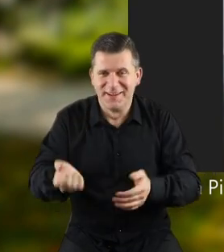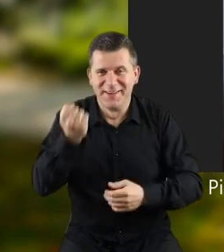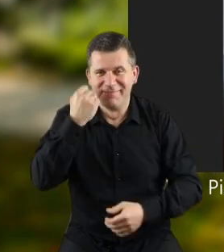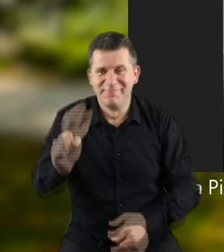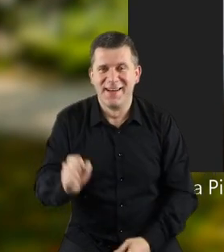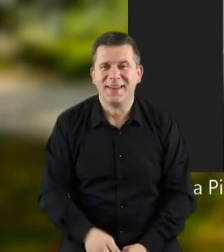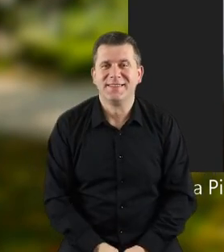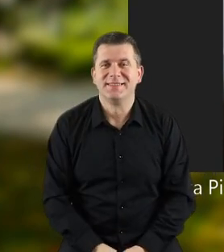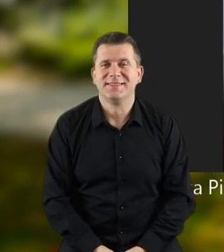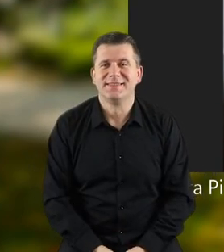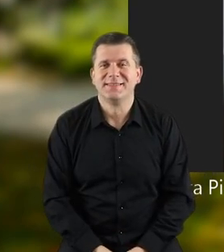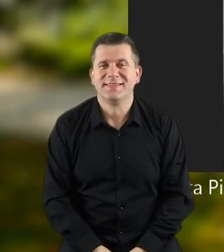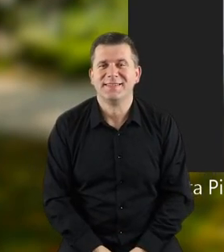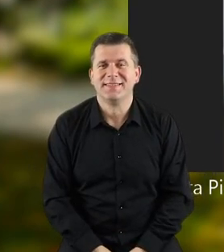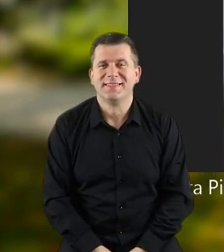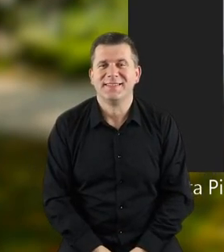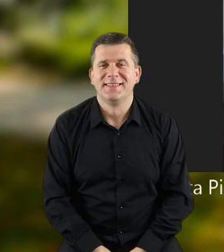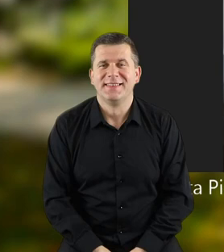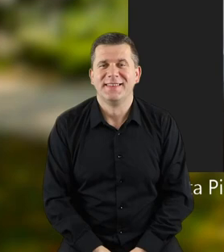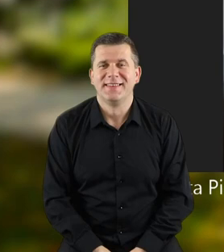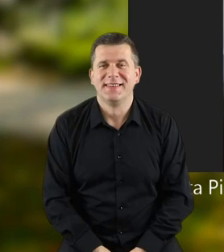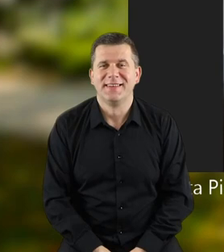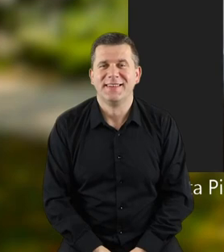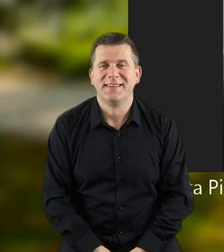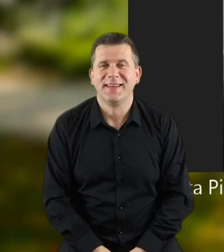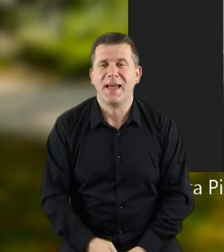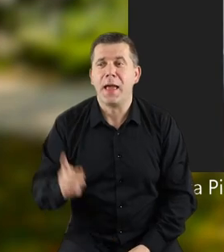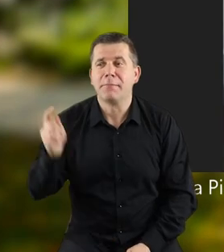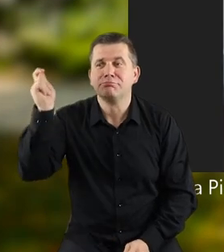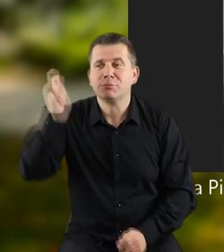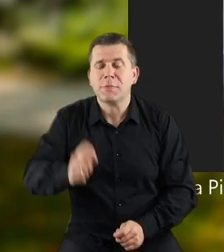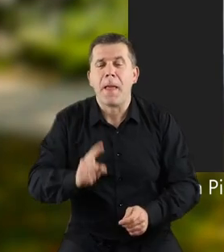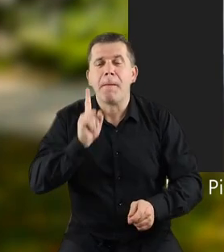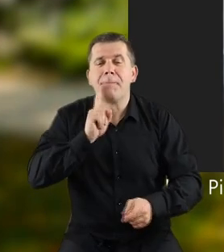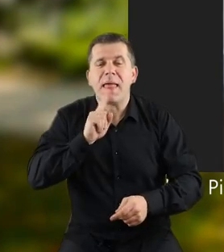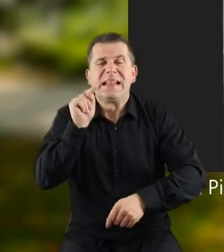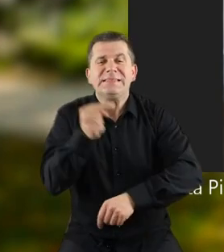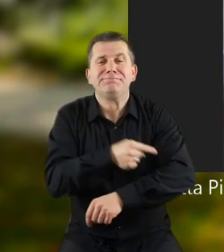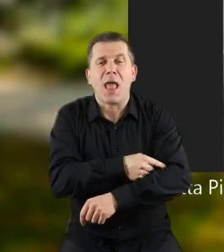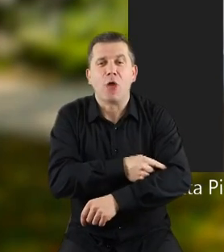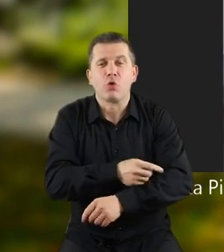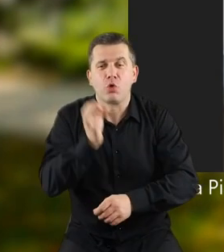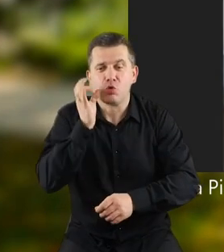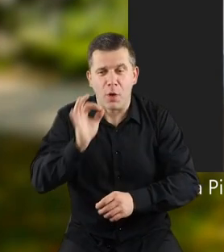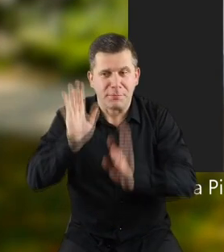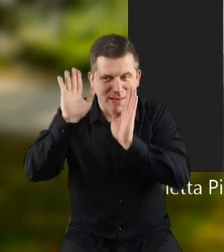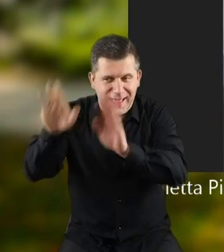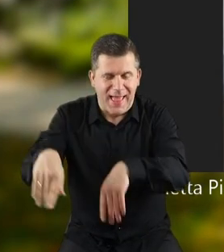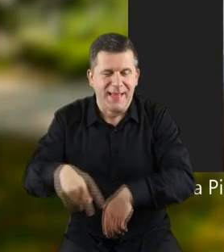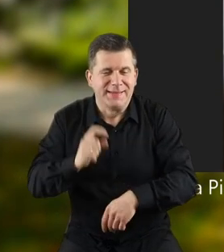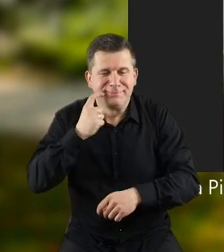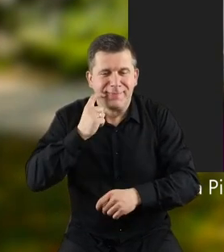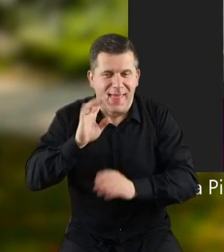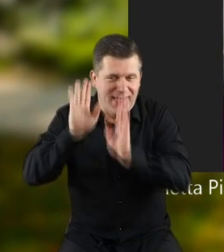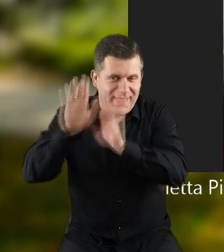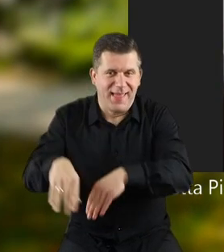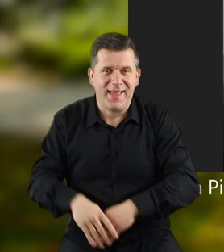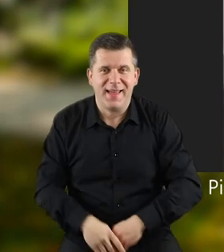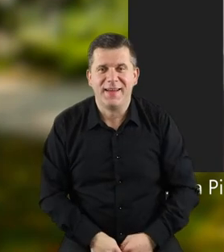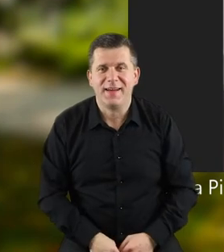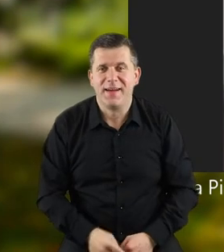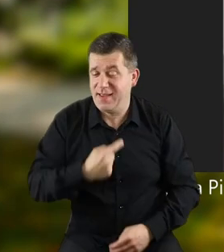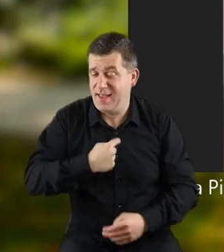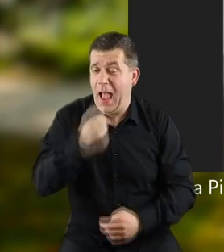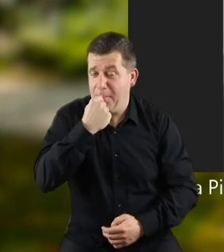Dziękuję bardzo. Inspektor leśniczy. A, przyjechał pan inspektor. Dobrze, to niech się śmieją, słuchajcie.